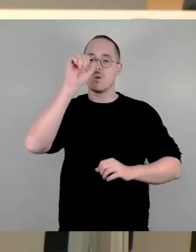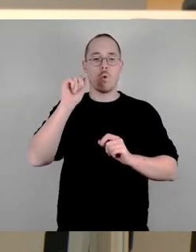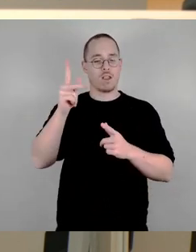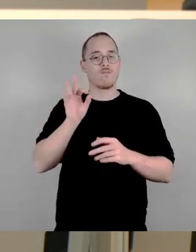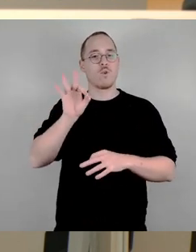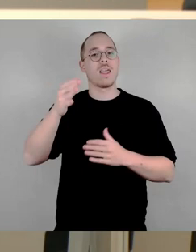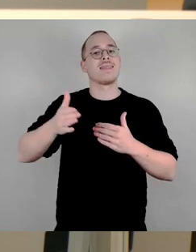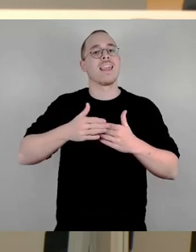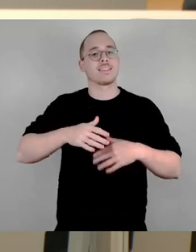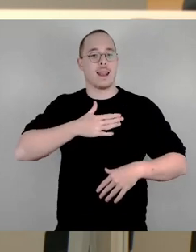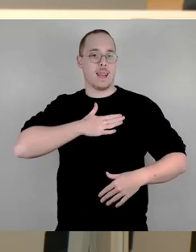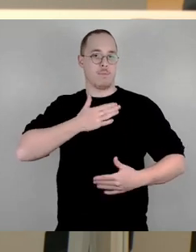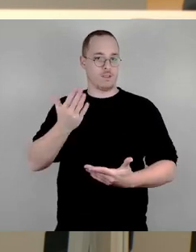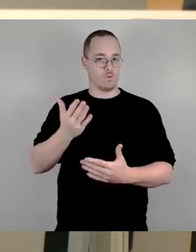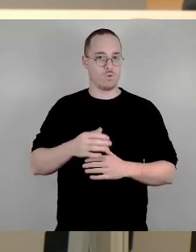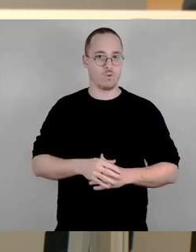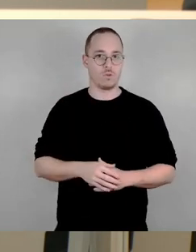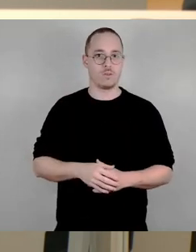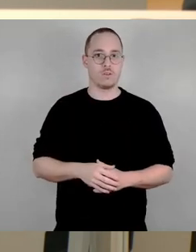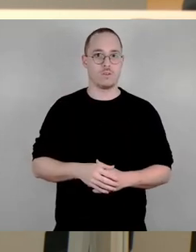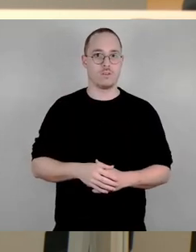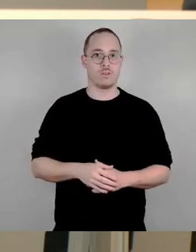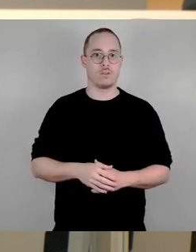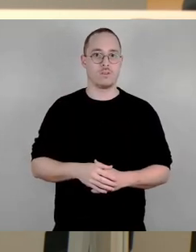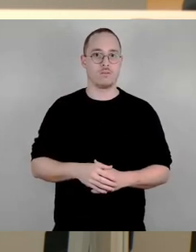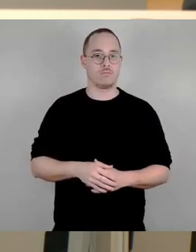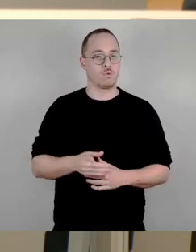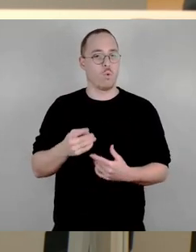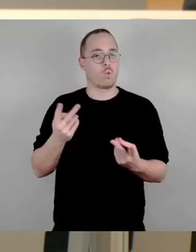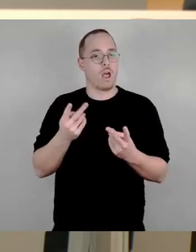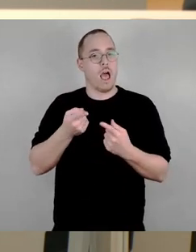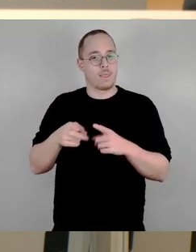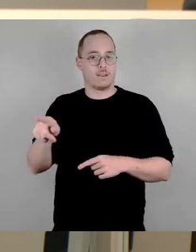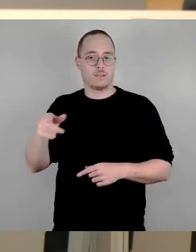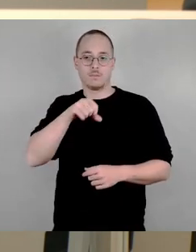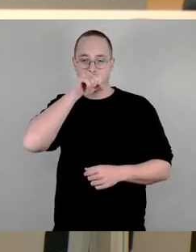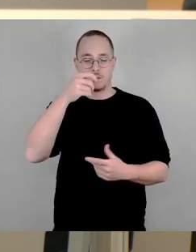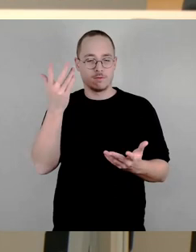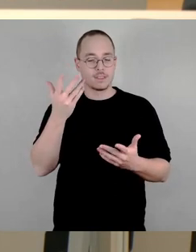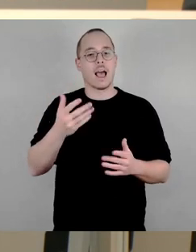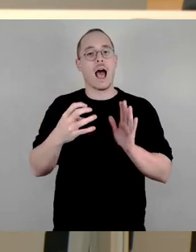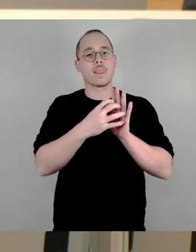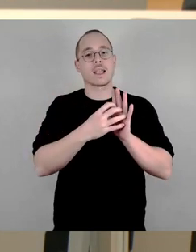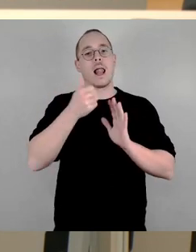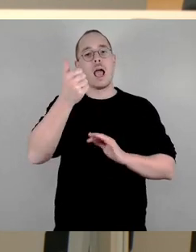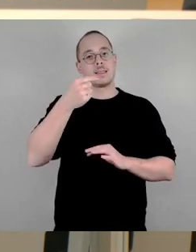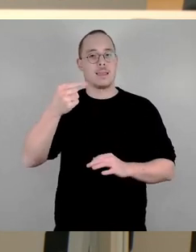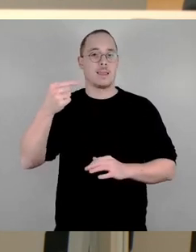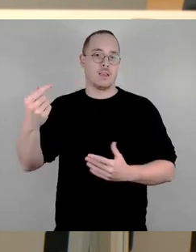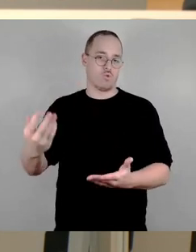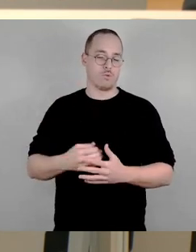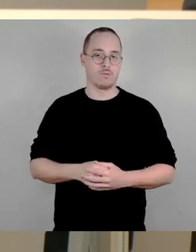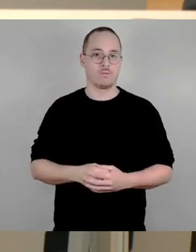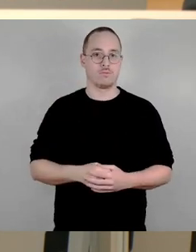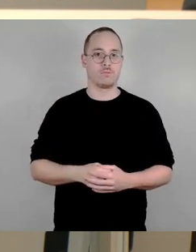mehr auf den ultimativen Number-One-Hit Artikel 1 GG. Deutschland den Deutschen, krächtst die CDU. Was